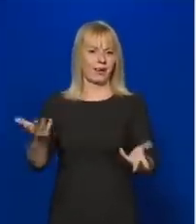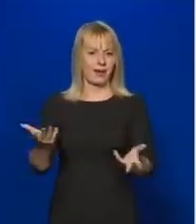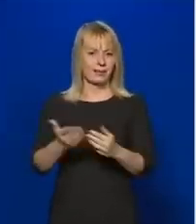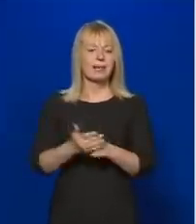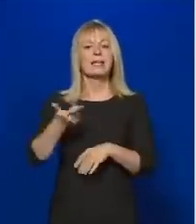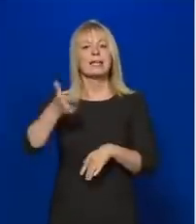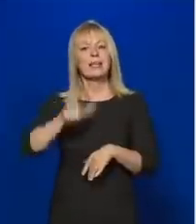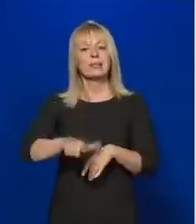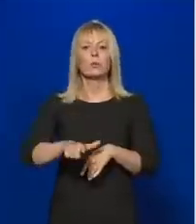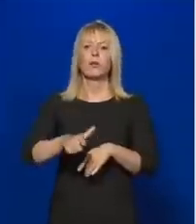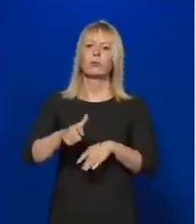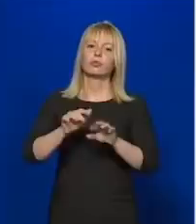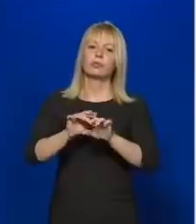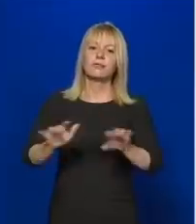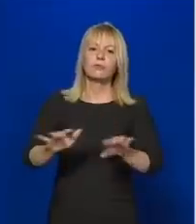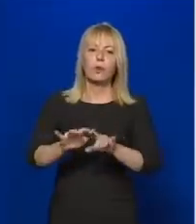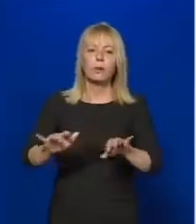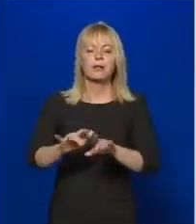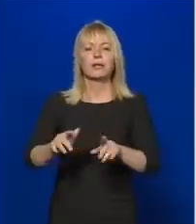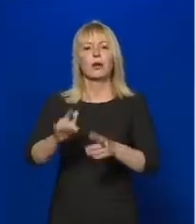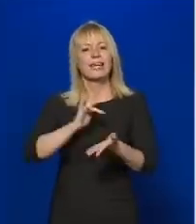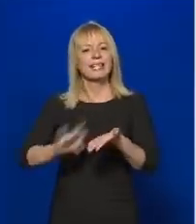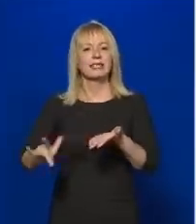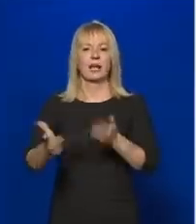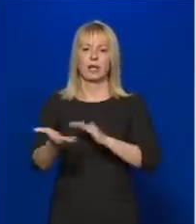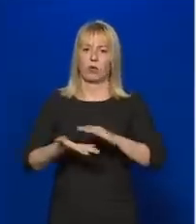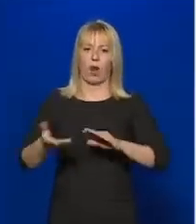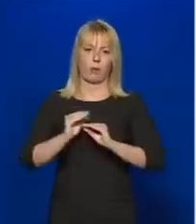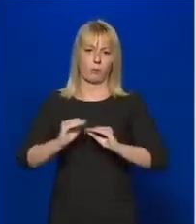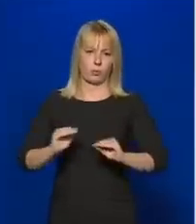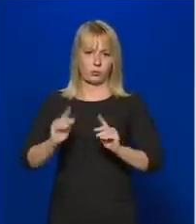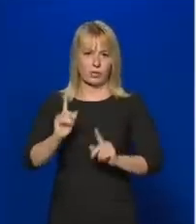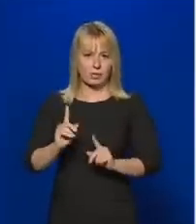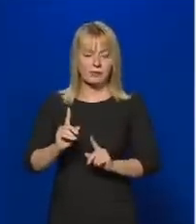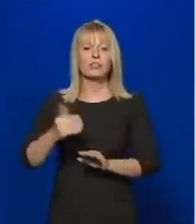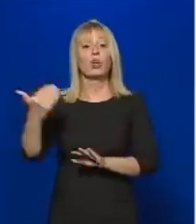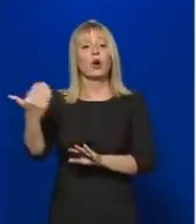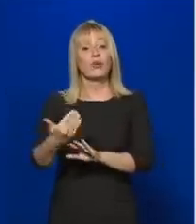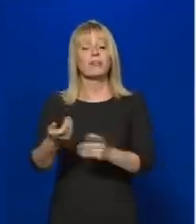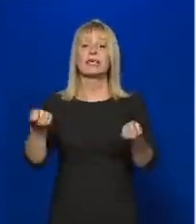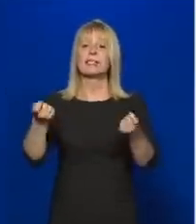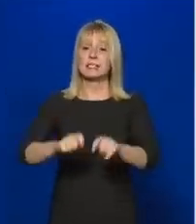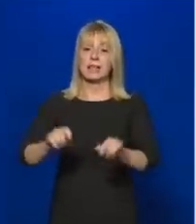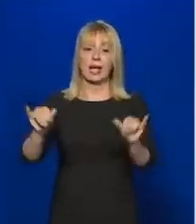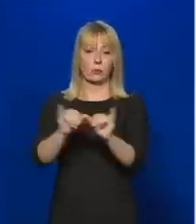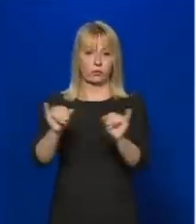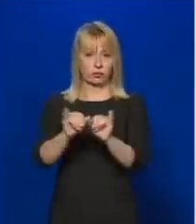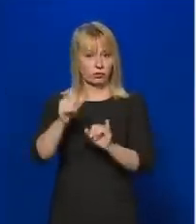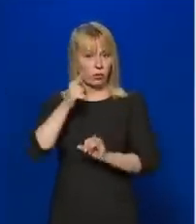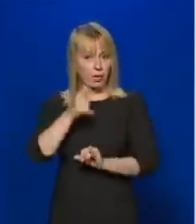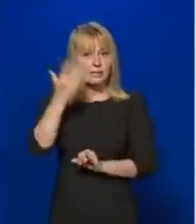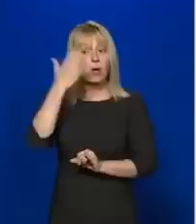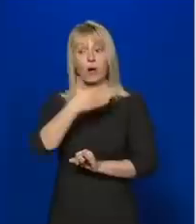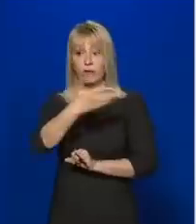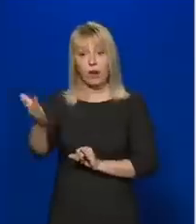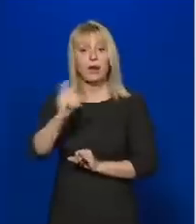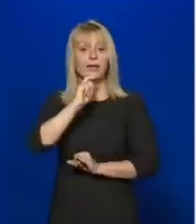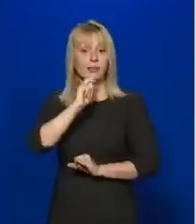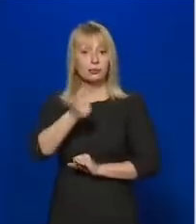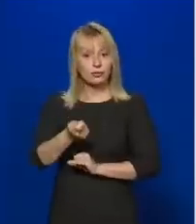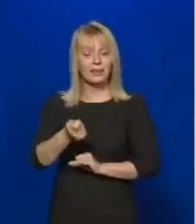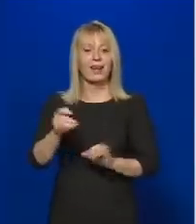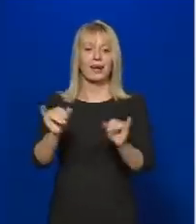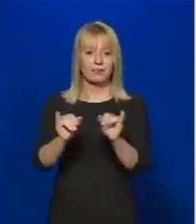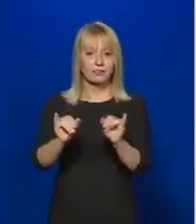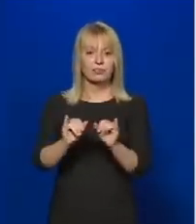ingyenes alapozó képzés, aminek a vége egy záróvizsga, amit ha valaki sikeresen teljesít,